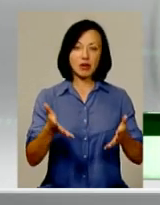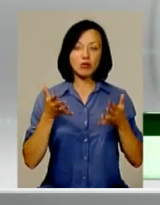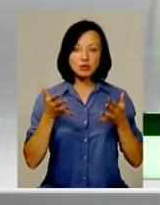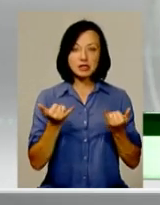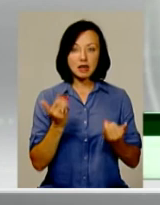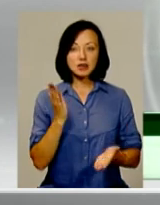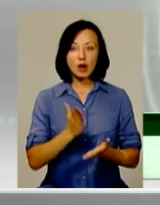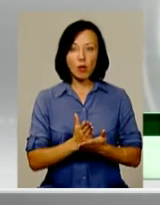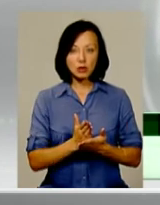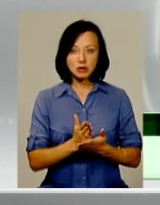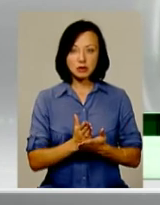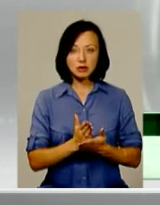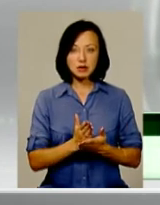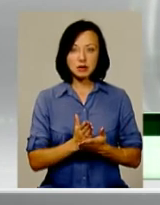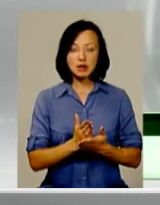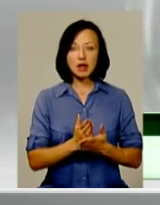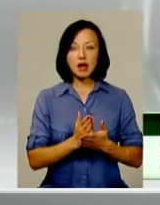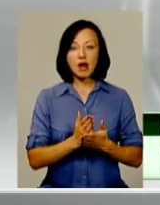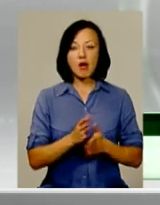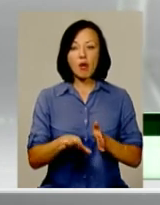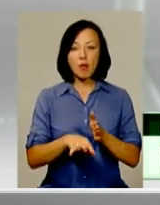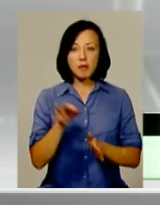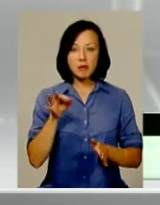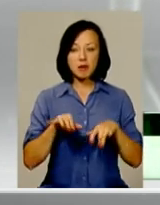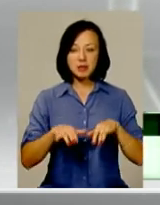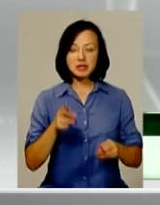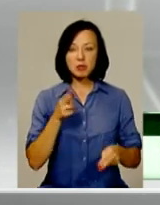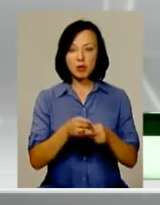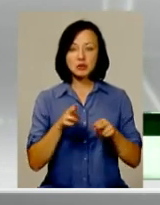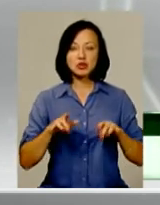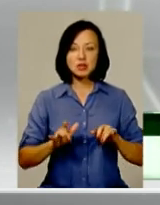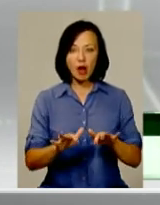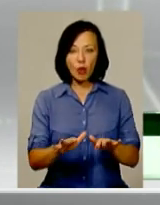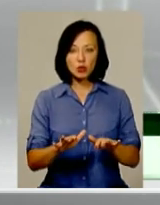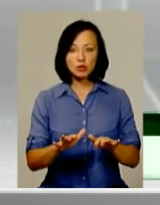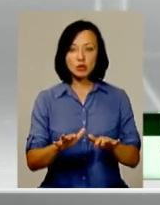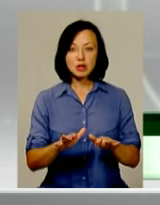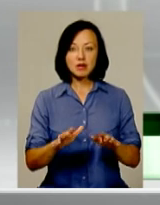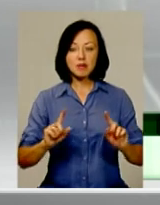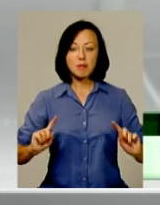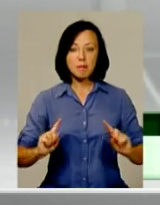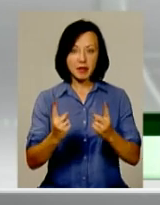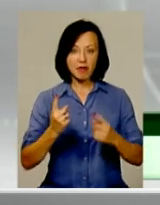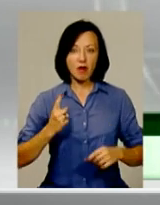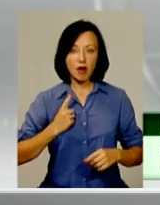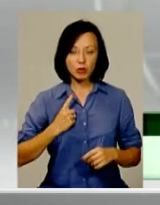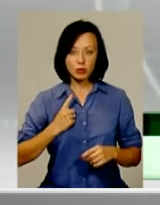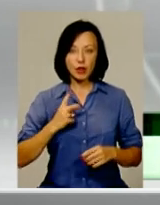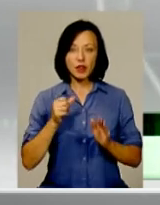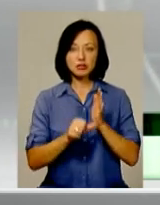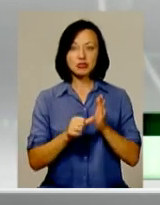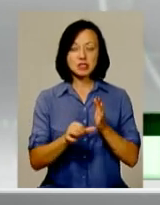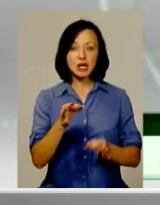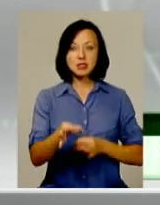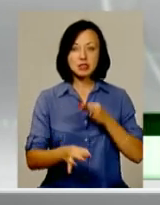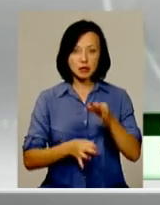знаходиться Києво-Святошинським районним судом, обранаємо міру запобіжного заходу, тримання під вартою на 60 дітей.